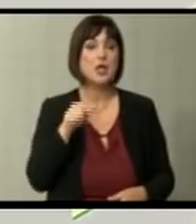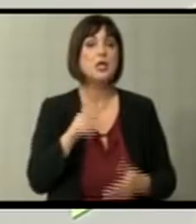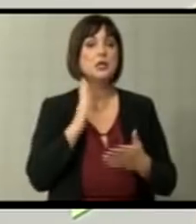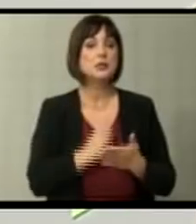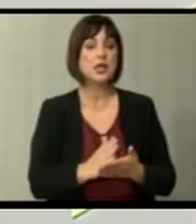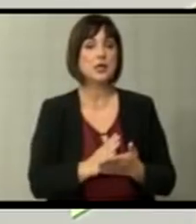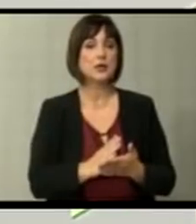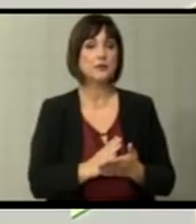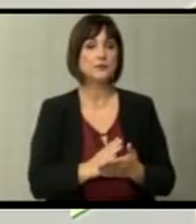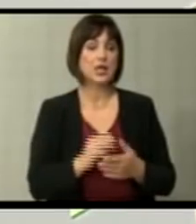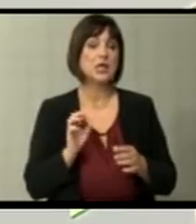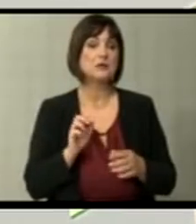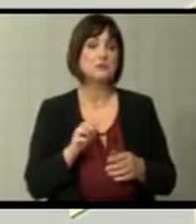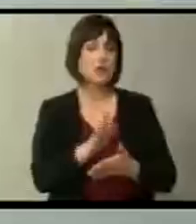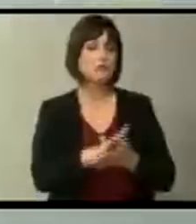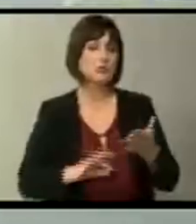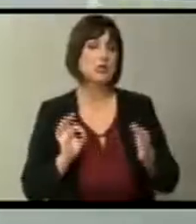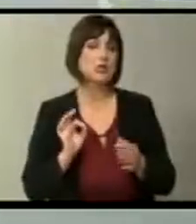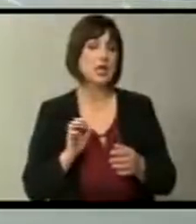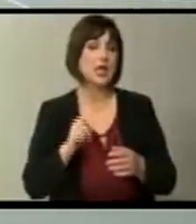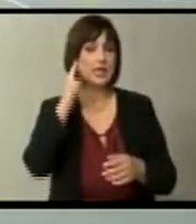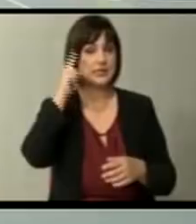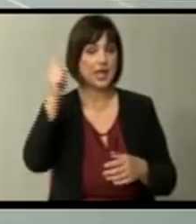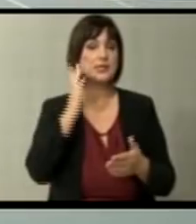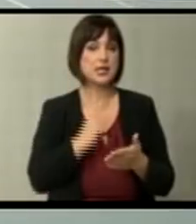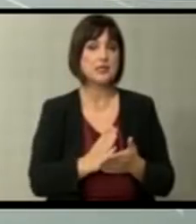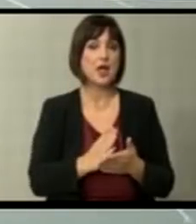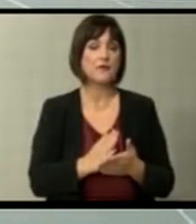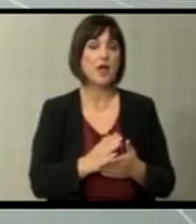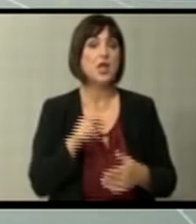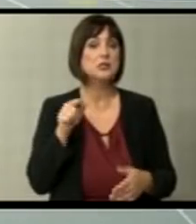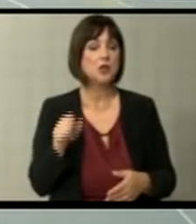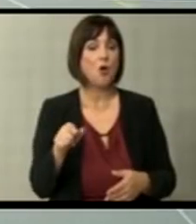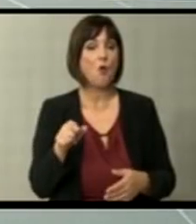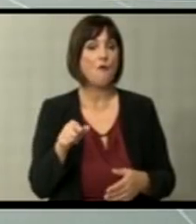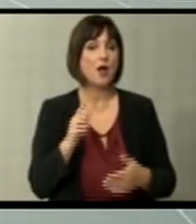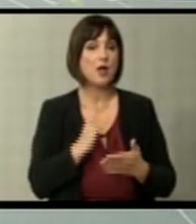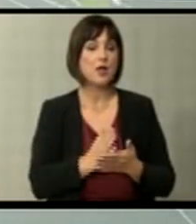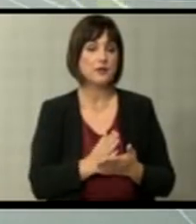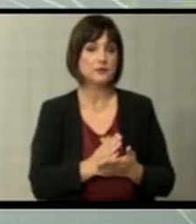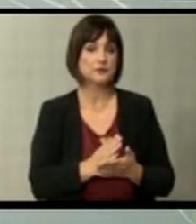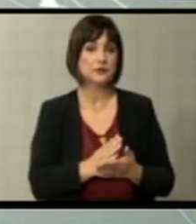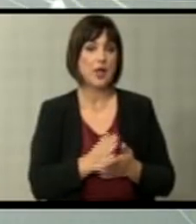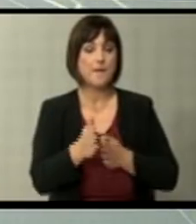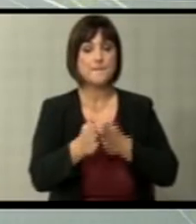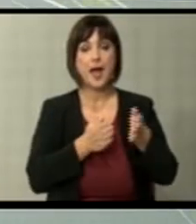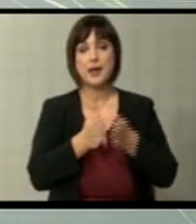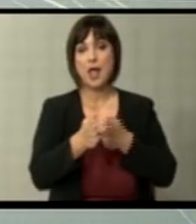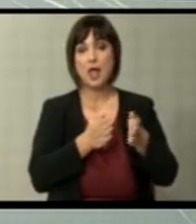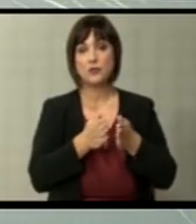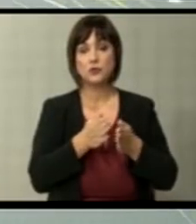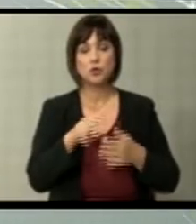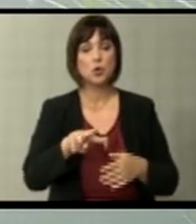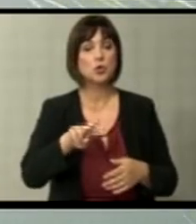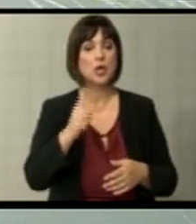дека... Да, иницијално идејата е таква. И дека тоа оди во паралела со